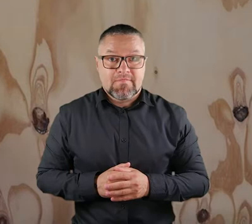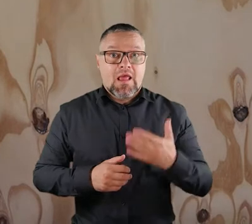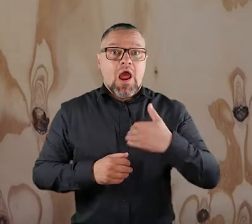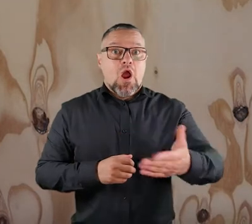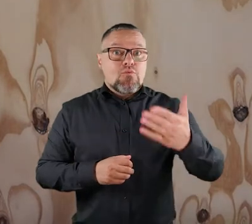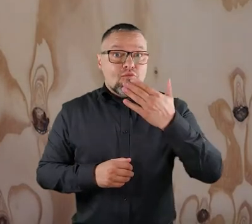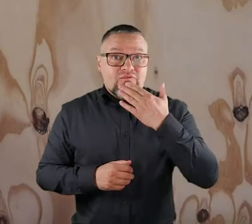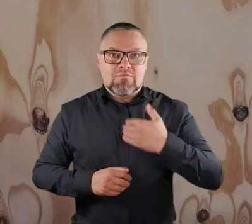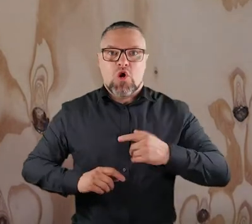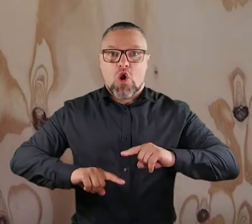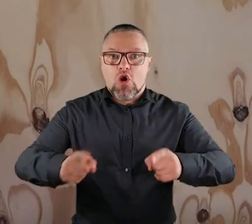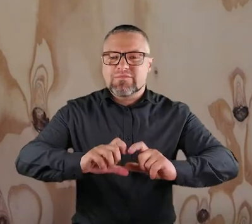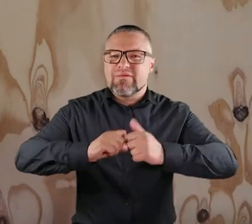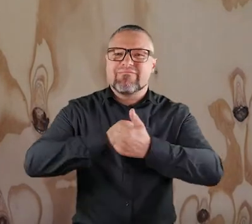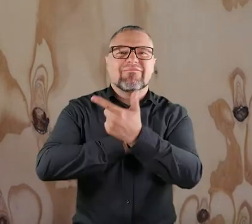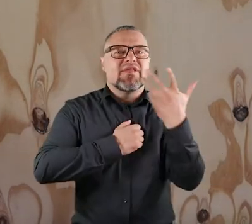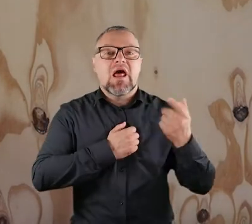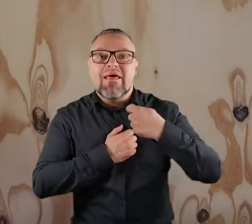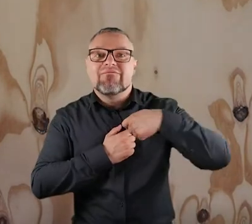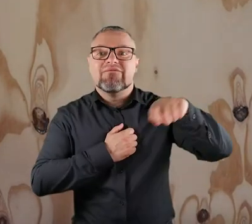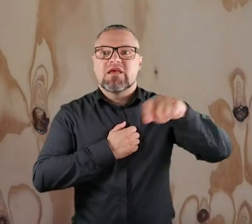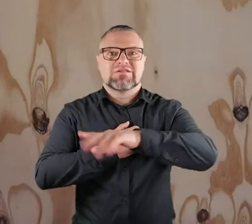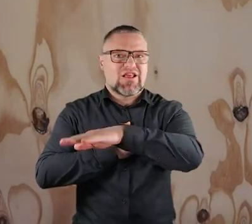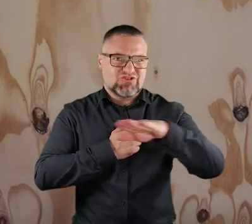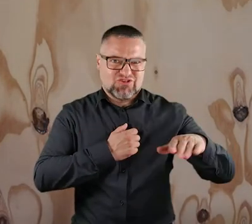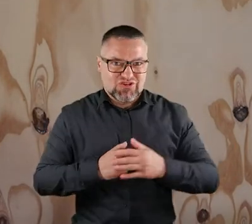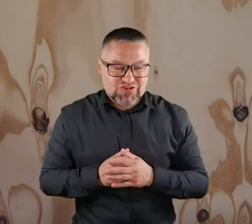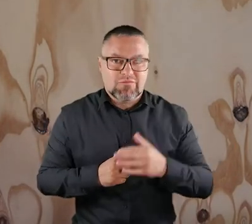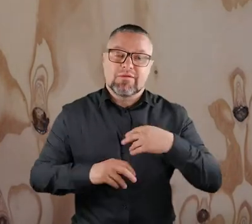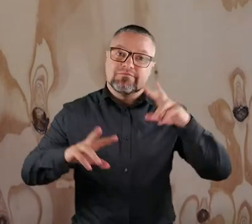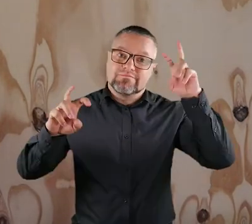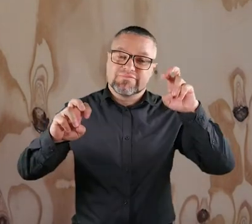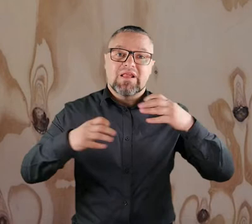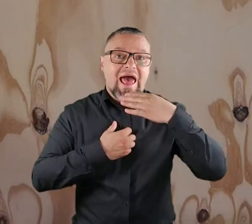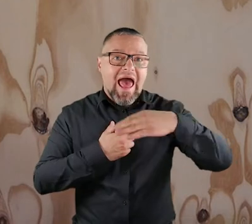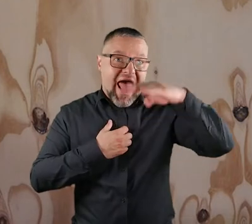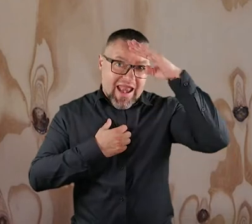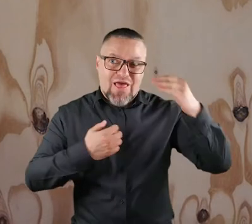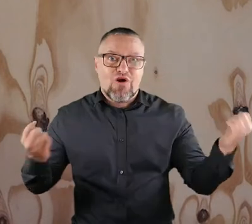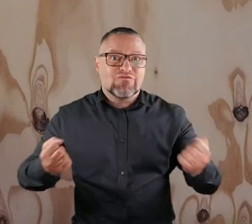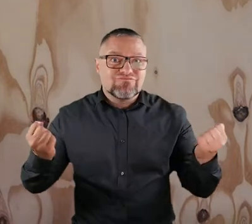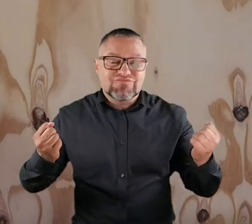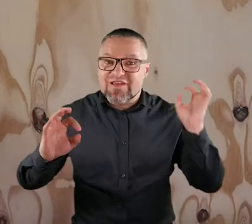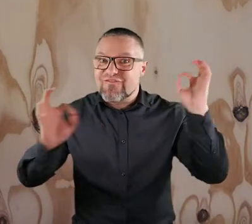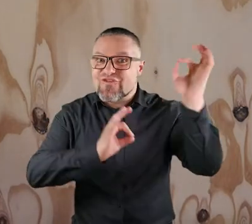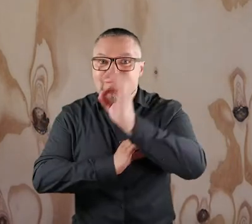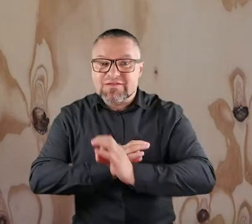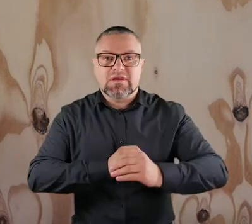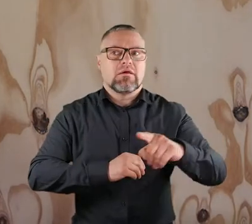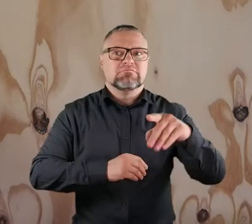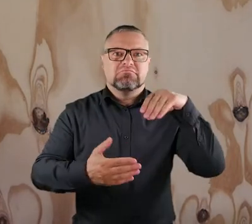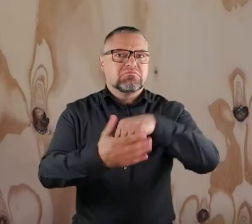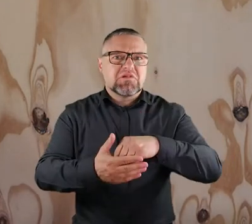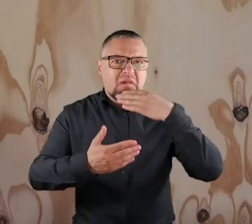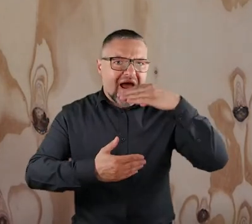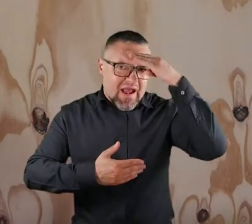Tak jak wspomniałam, organizujemy cały szereg wyjazdów dla naszych podopiecznych. Nazywamy je akcją LATO. Akcja LATO składa się